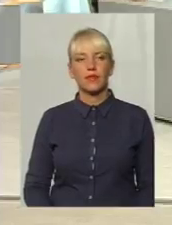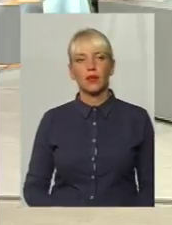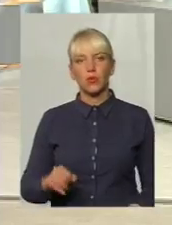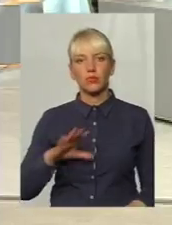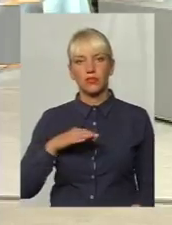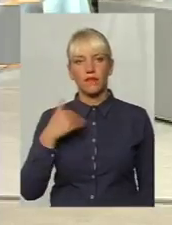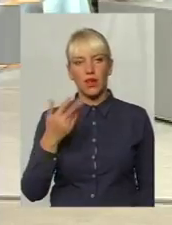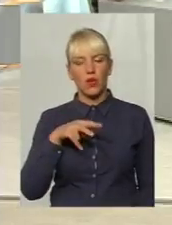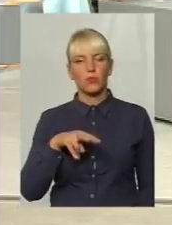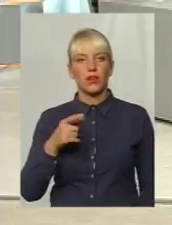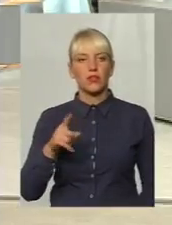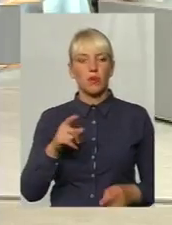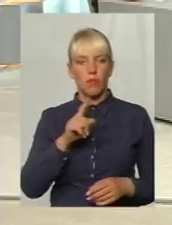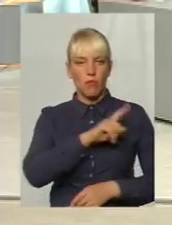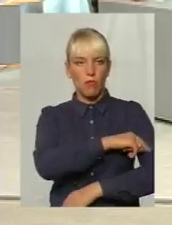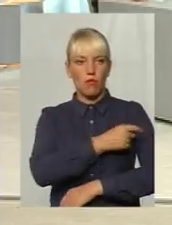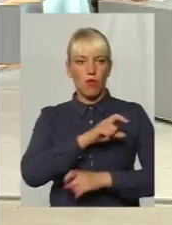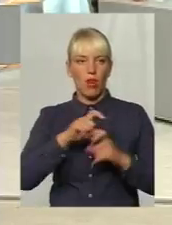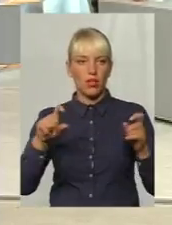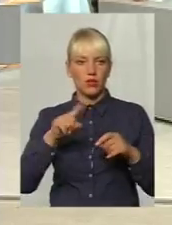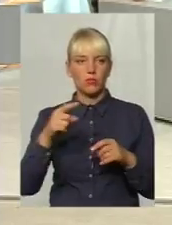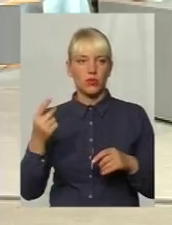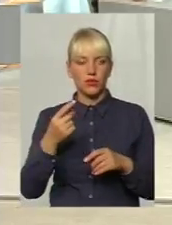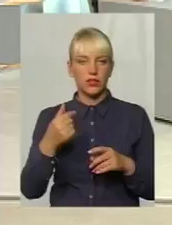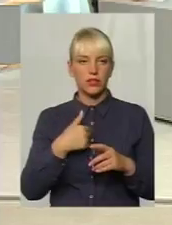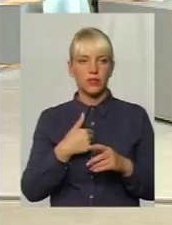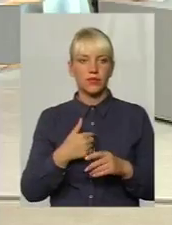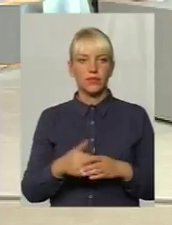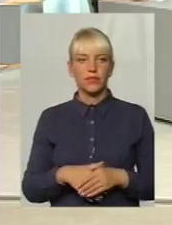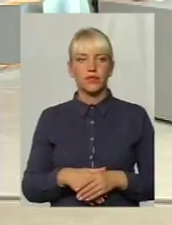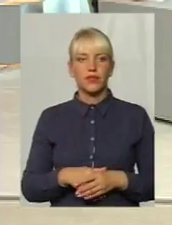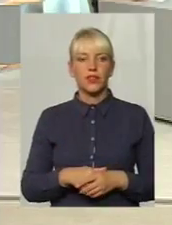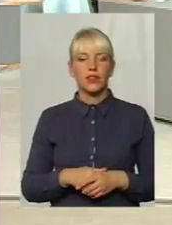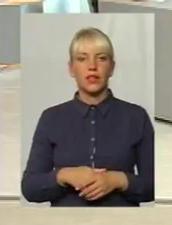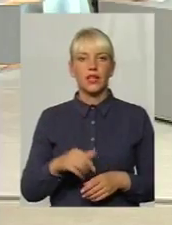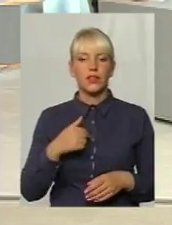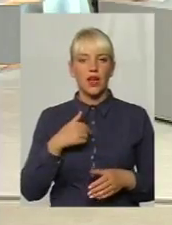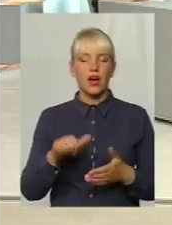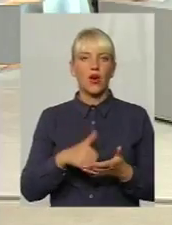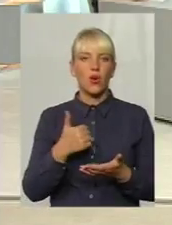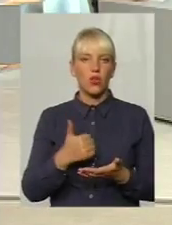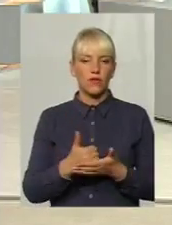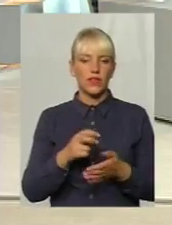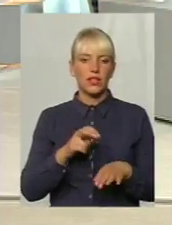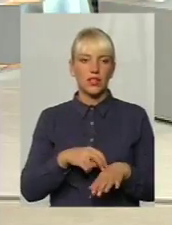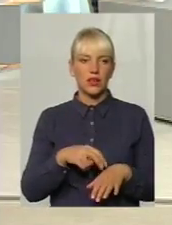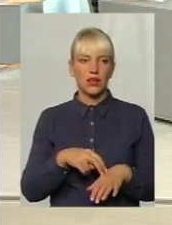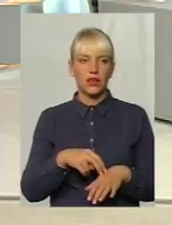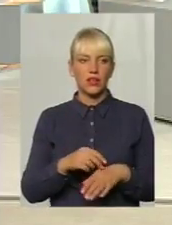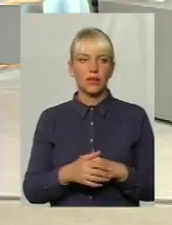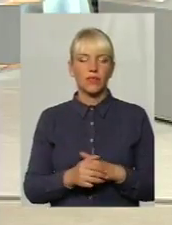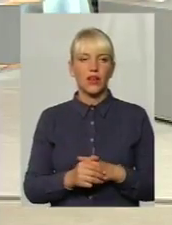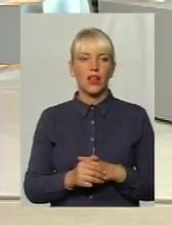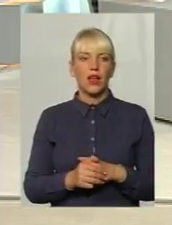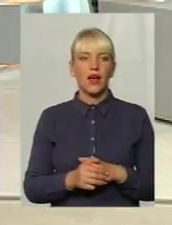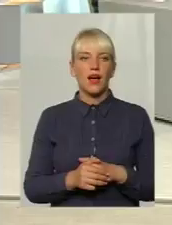запитання до вас, якщо перша поліклініка. Я не головний лікар першої поліклініки, я головний лікар Центру первинної допомоги, який розташований. кардіологи, добре.